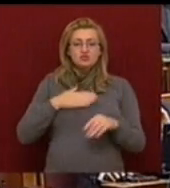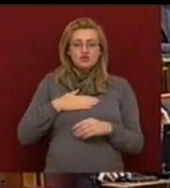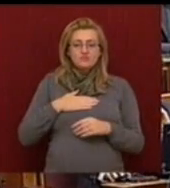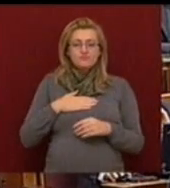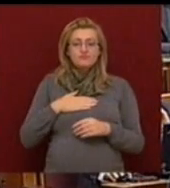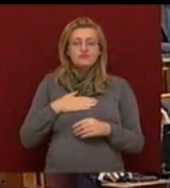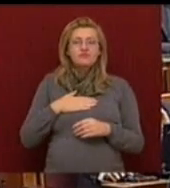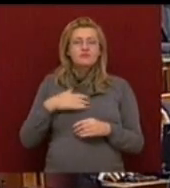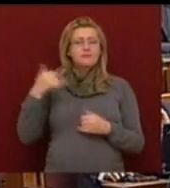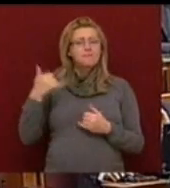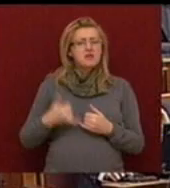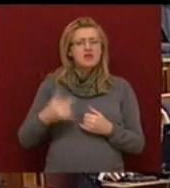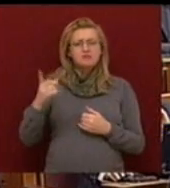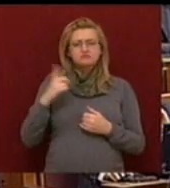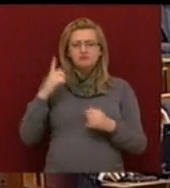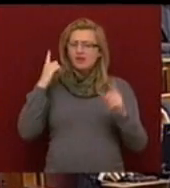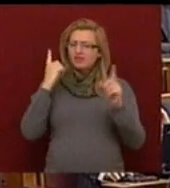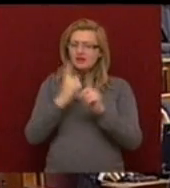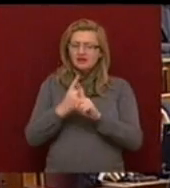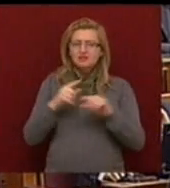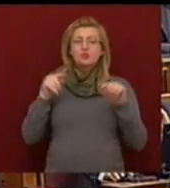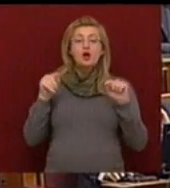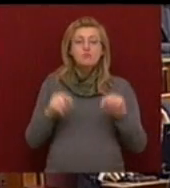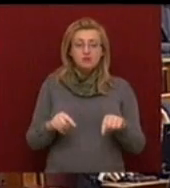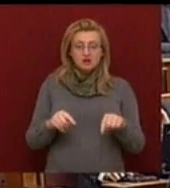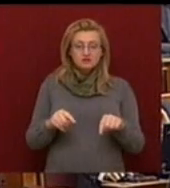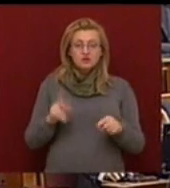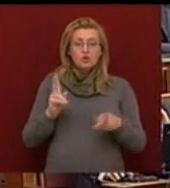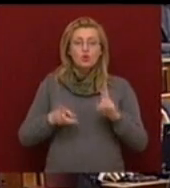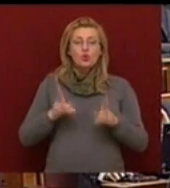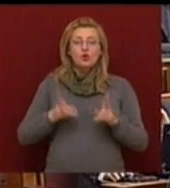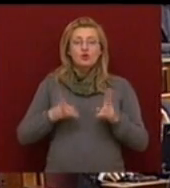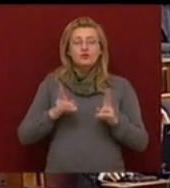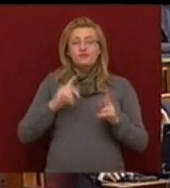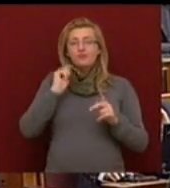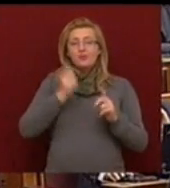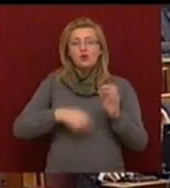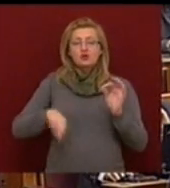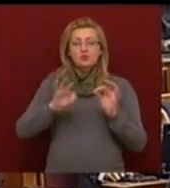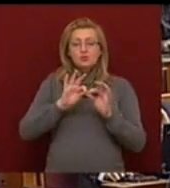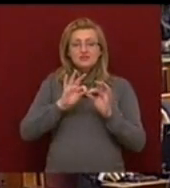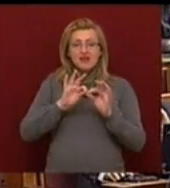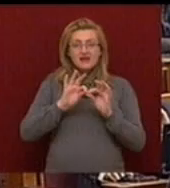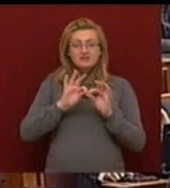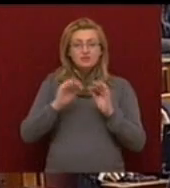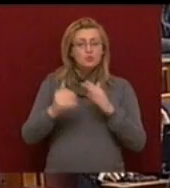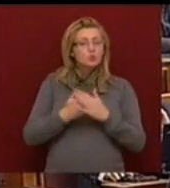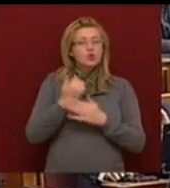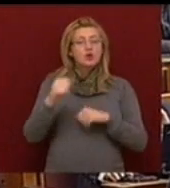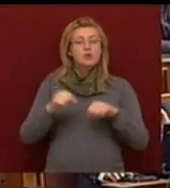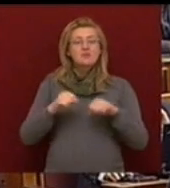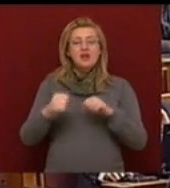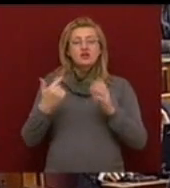Milyen egyetértek képviselőtársámmal abban, hogy Magyarország új kormánya